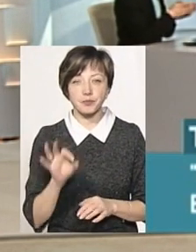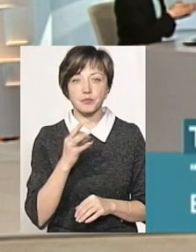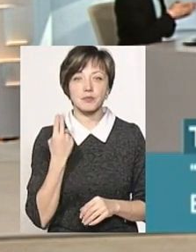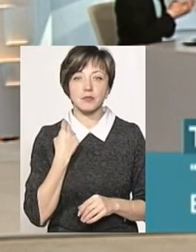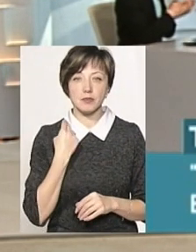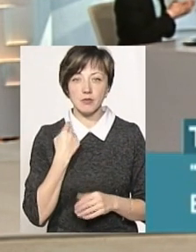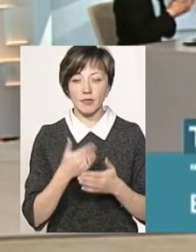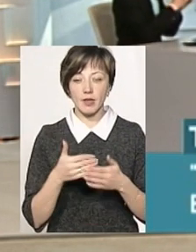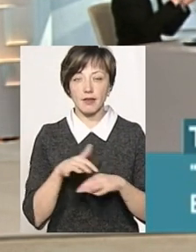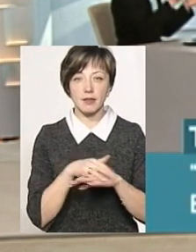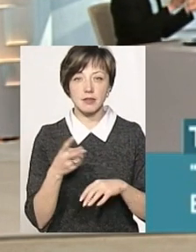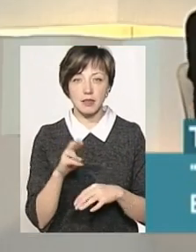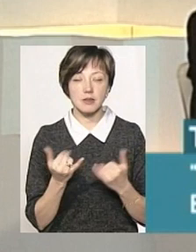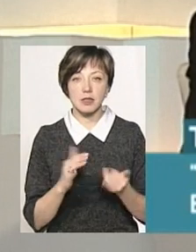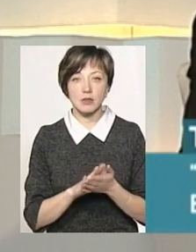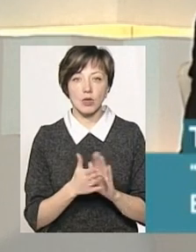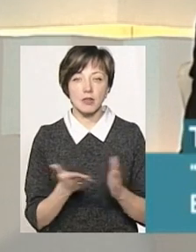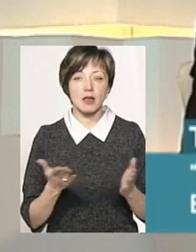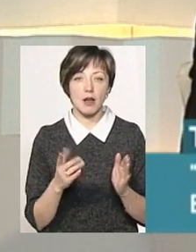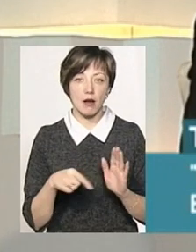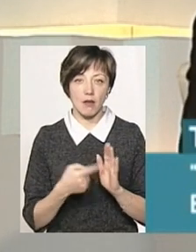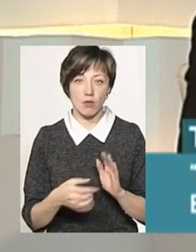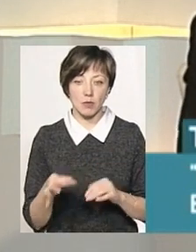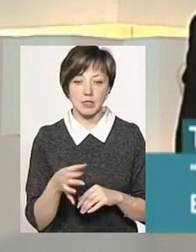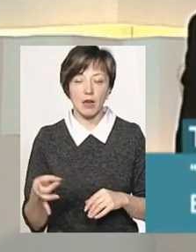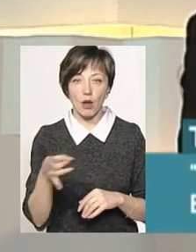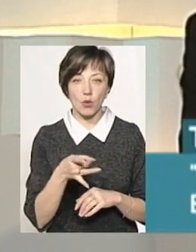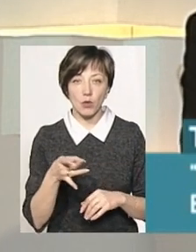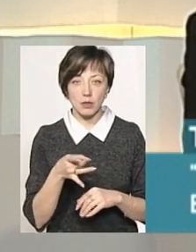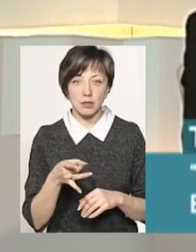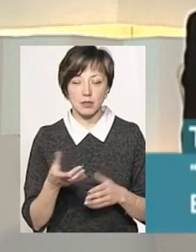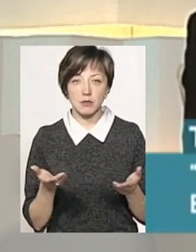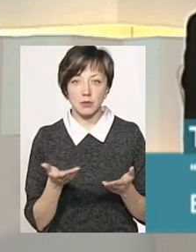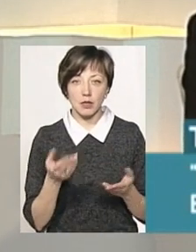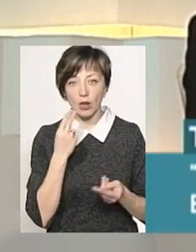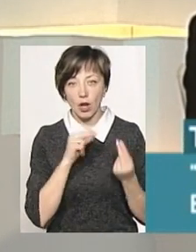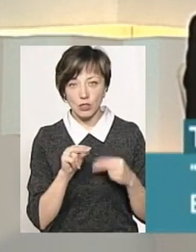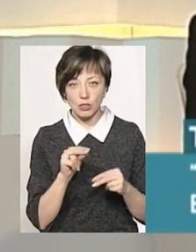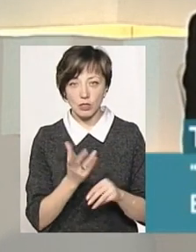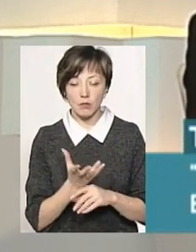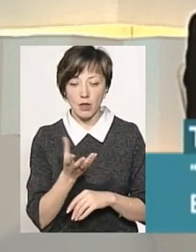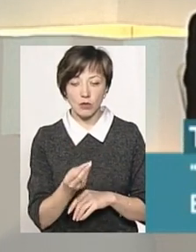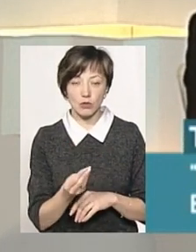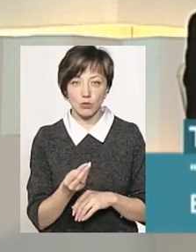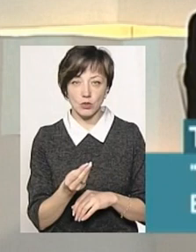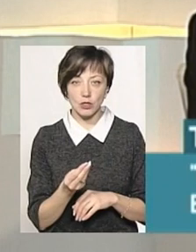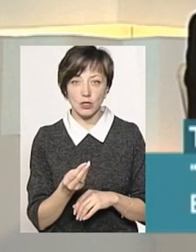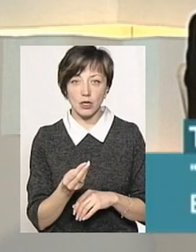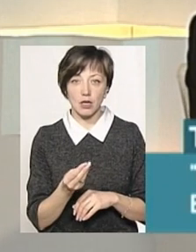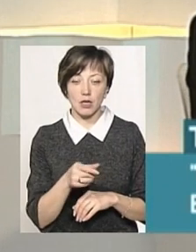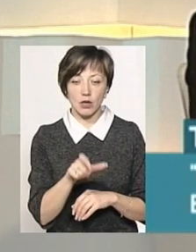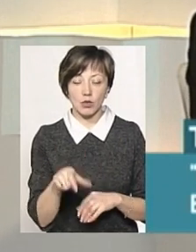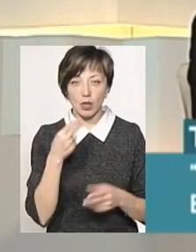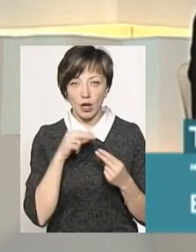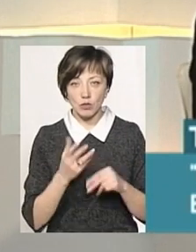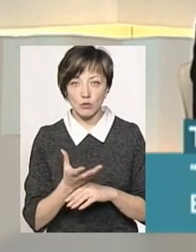заборгованості від населення, яка зараз ситуація в області? Які райони краще сплочують, жителі